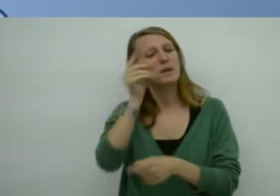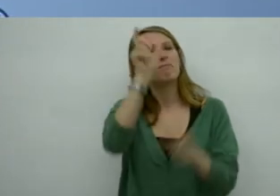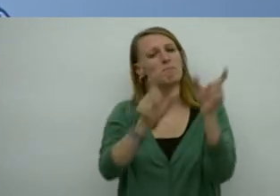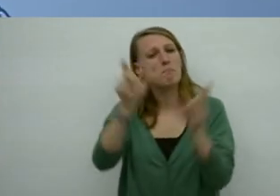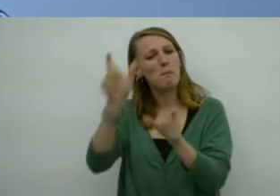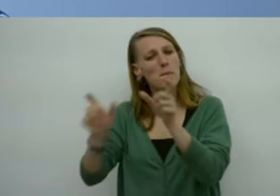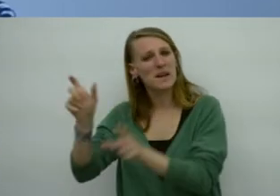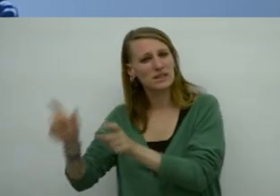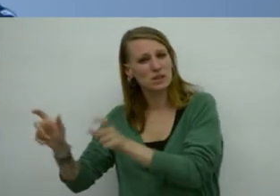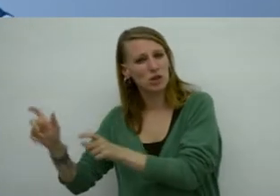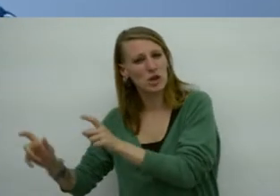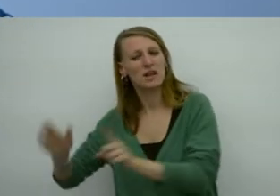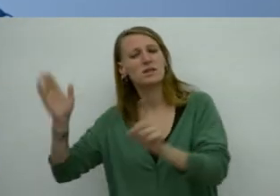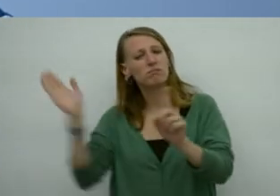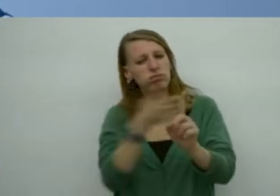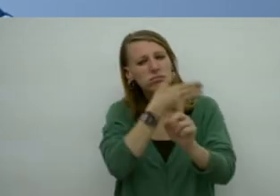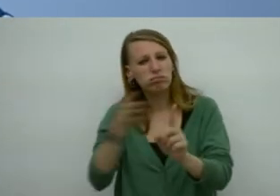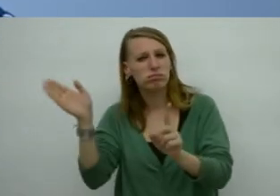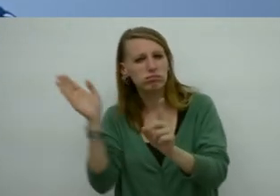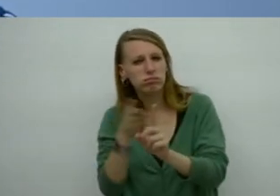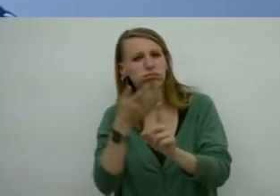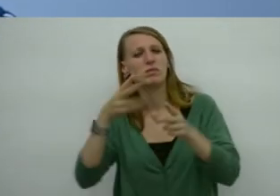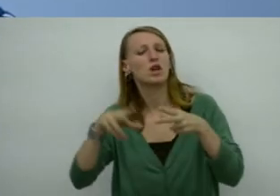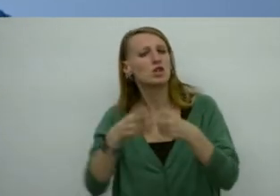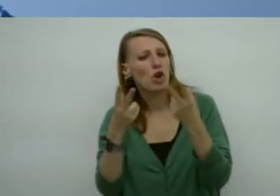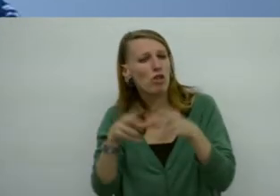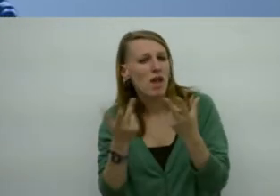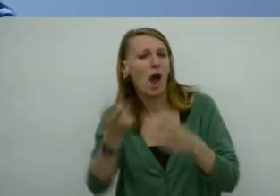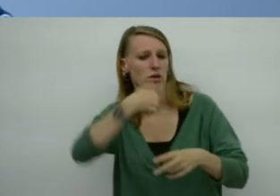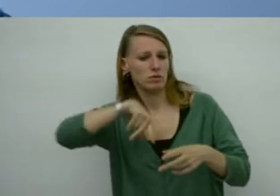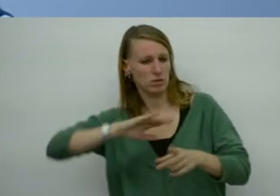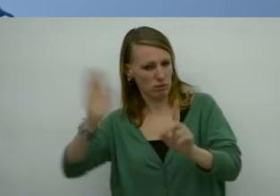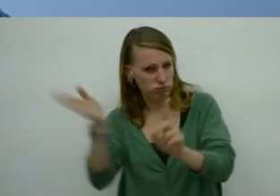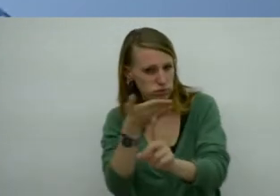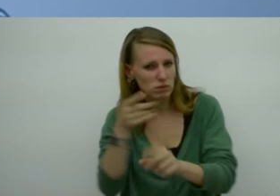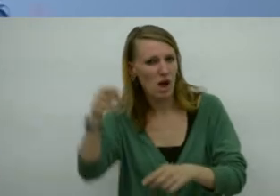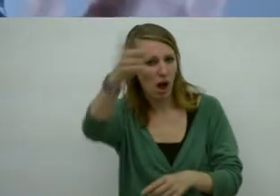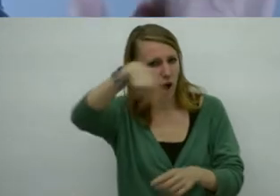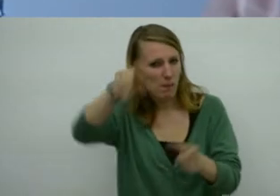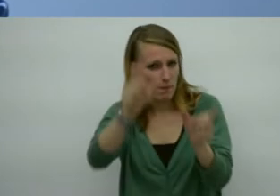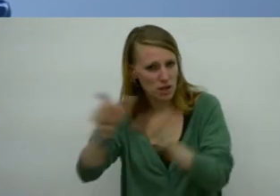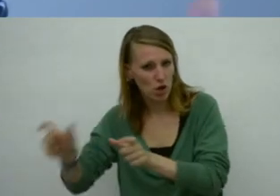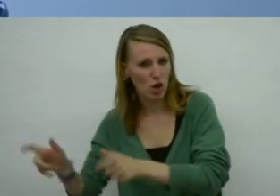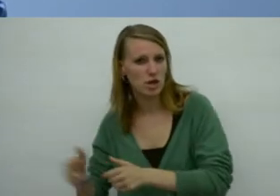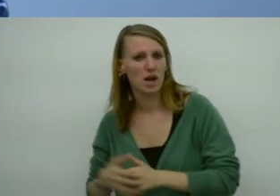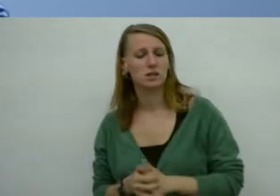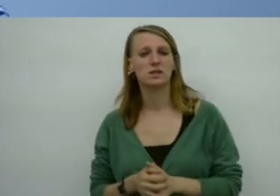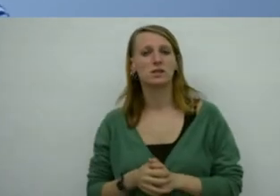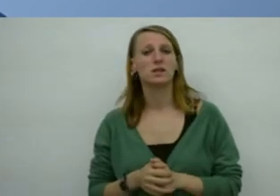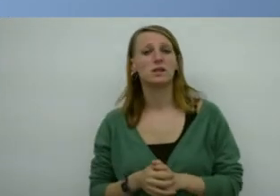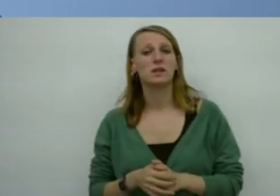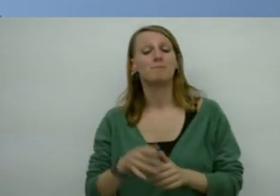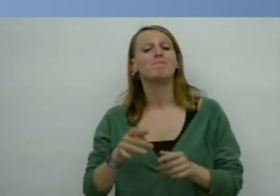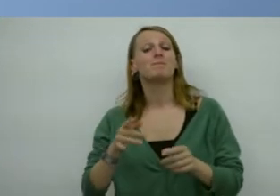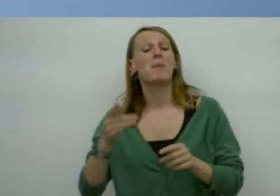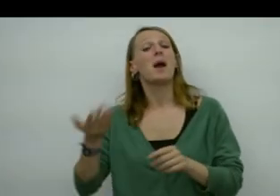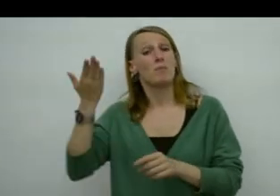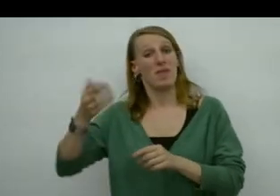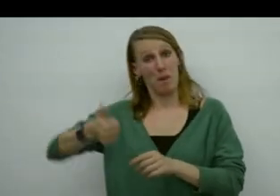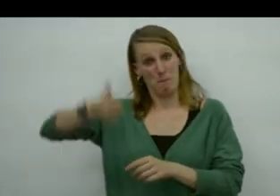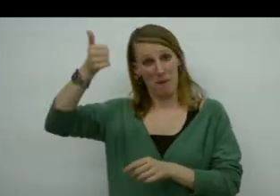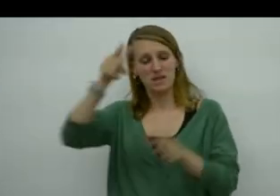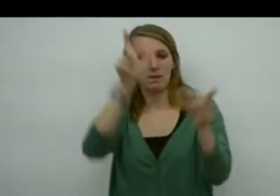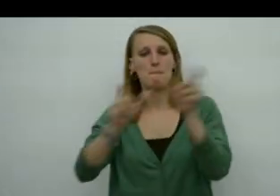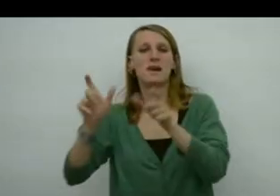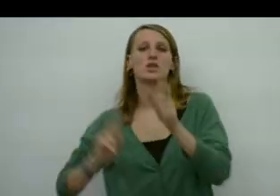social que fem a les persones que trenquen més aquest sistema. La puntalícia Berg serien les persones trans però no només.